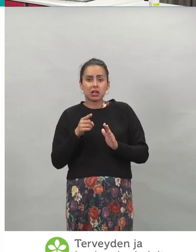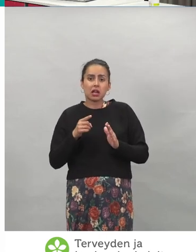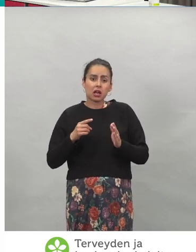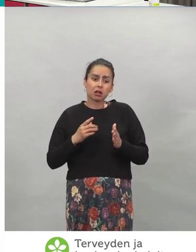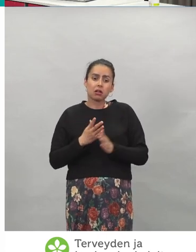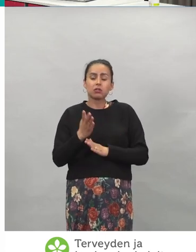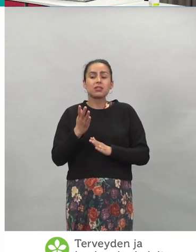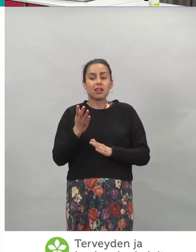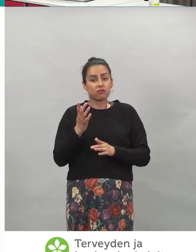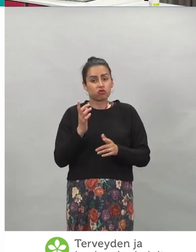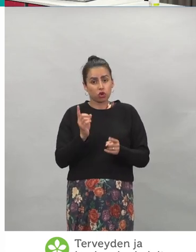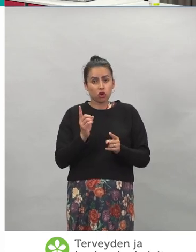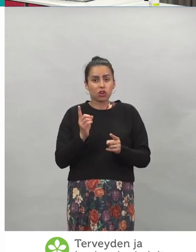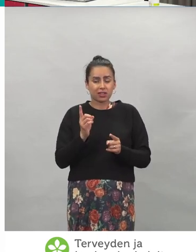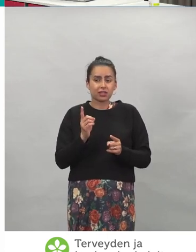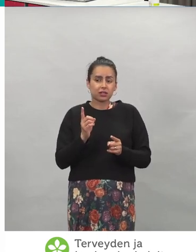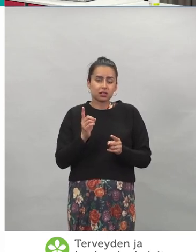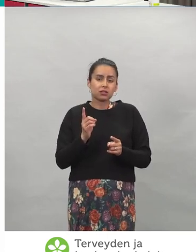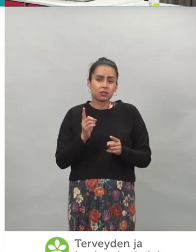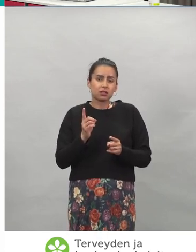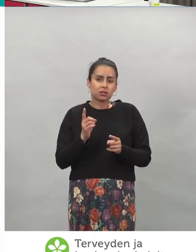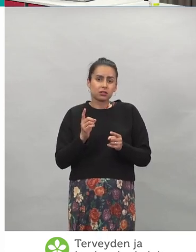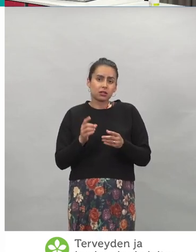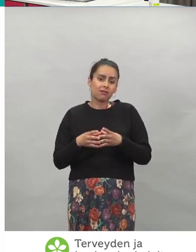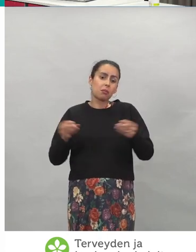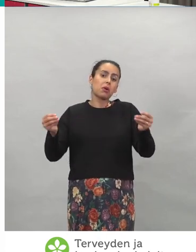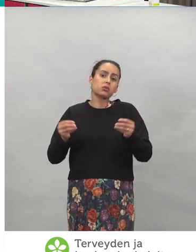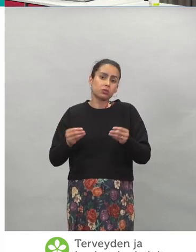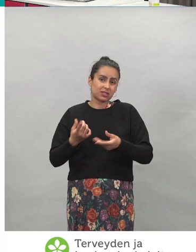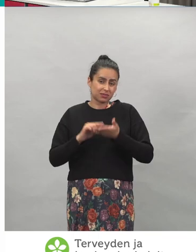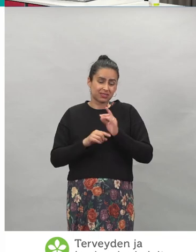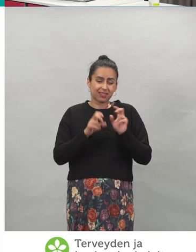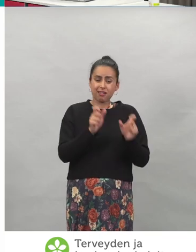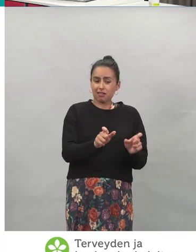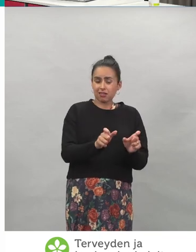vapauttaa sinut sitten karanteenista.